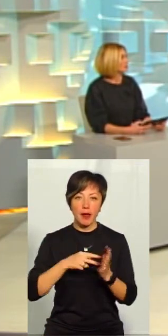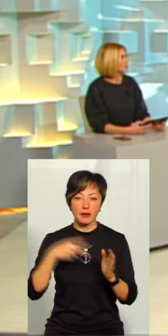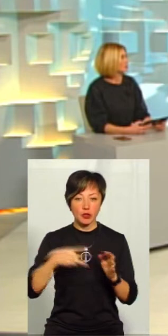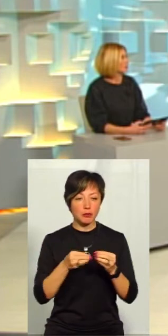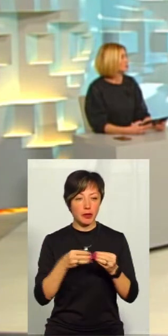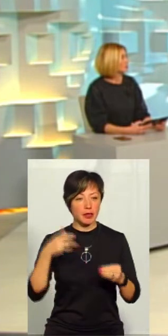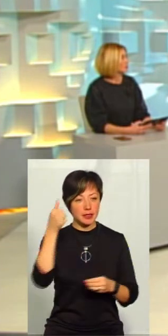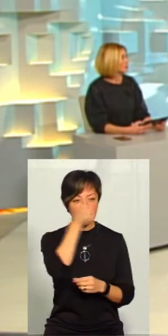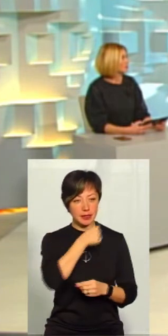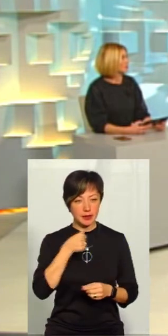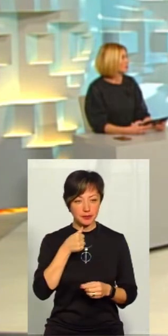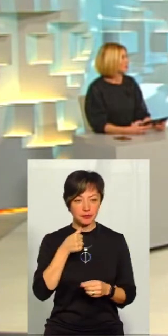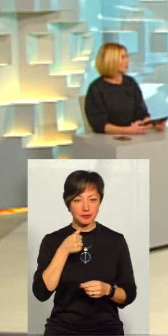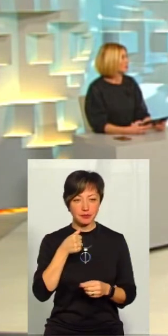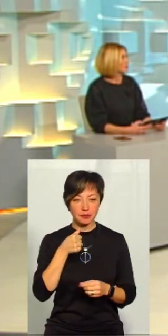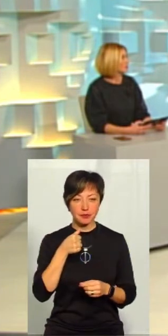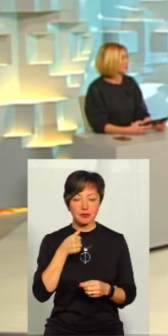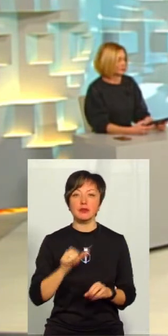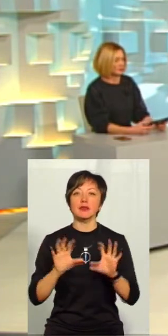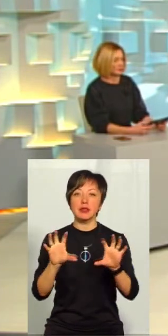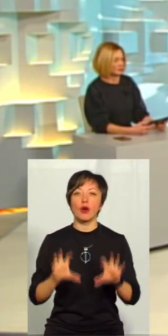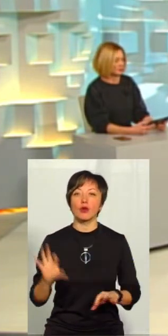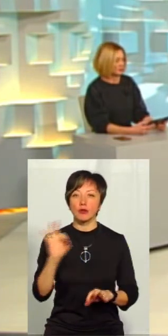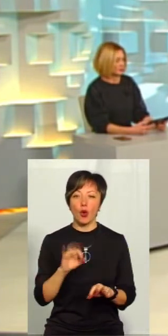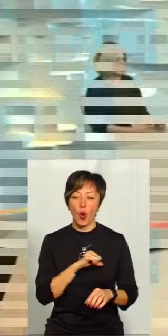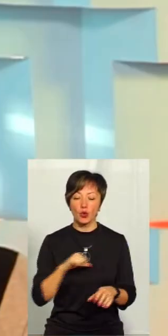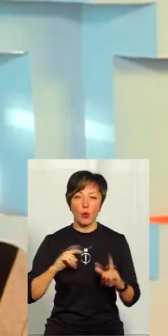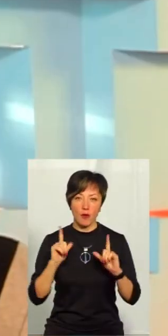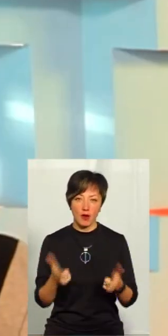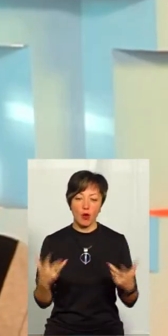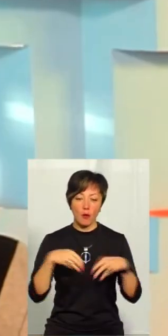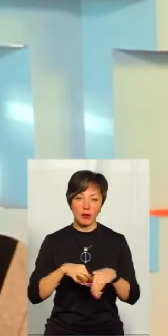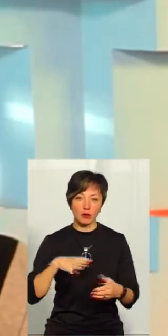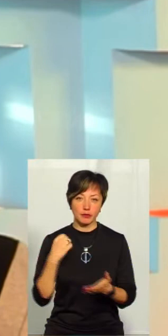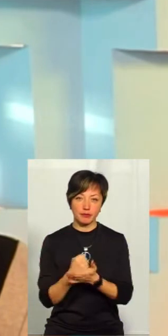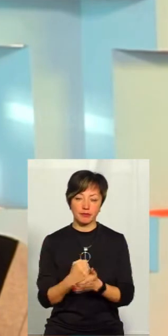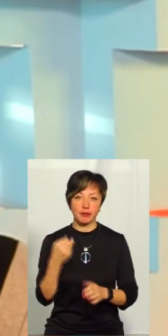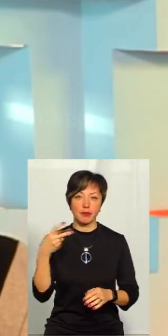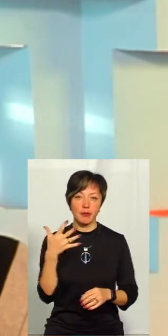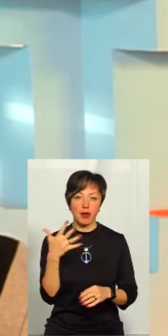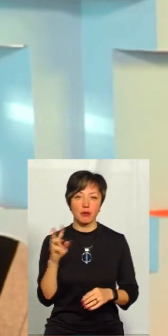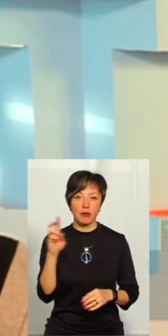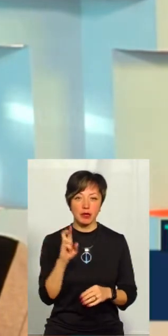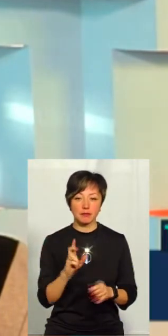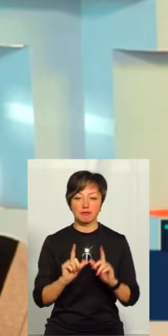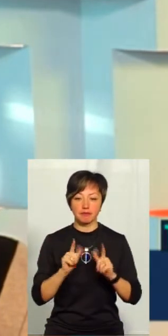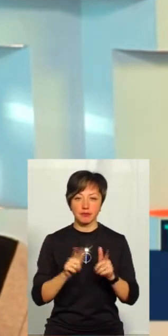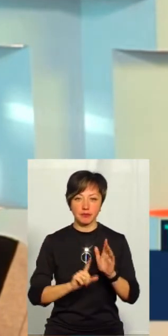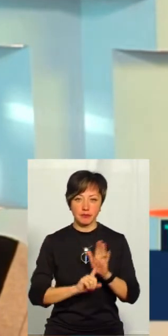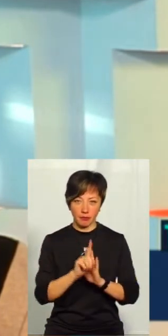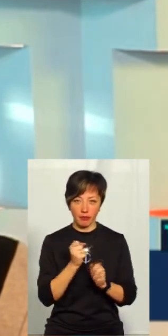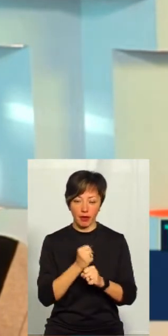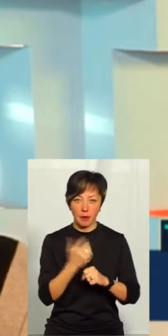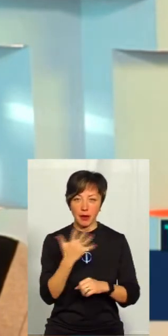2015 рік. Об'єктивно, закон про добровільне об'єднання був прийнятий 5 березня, вступив в дію 5 квітня, і